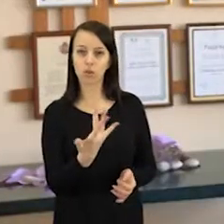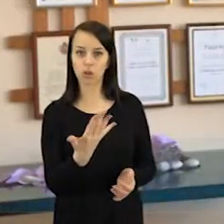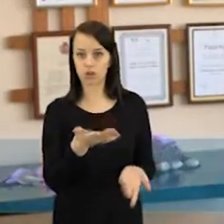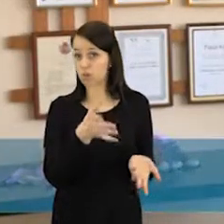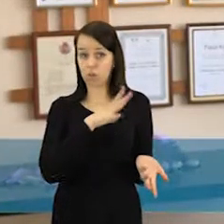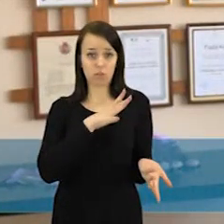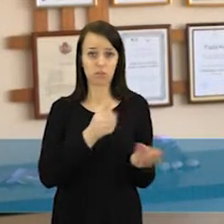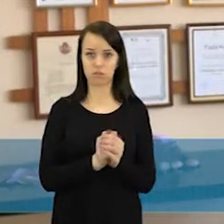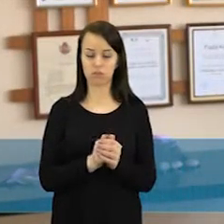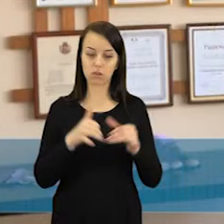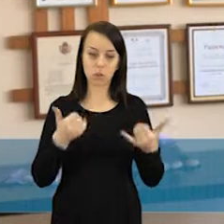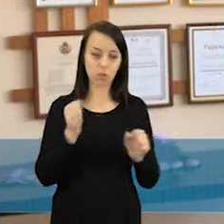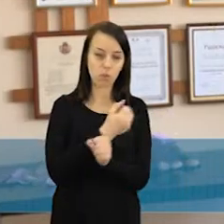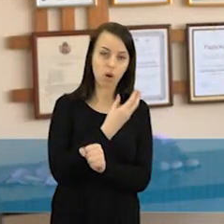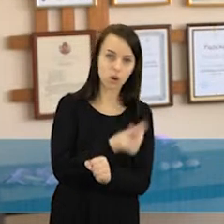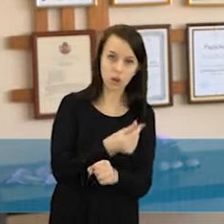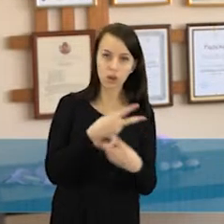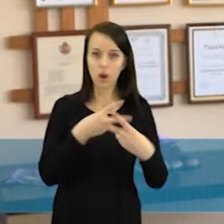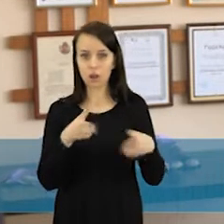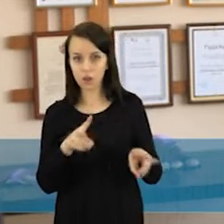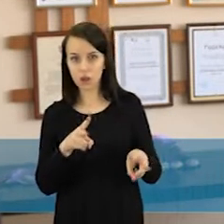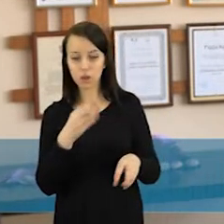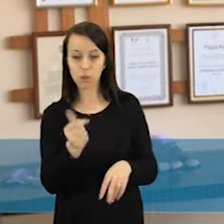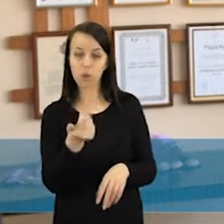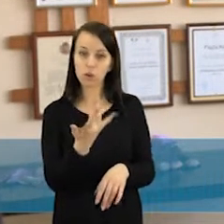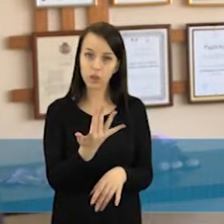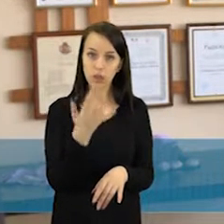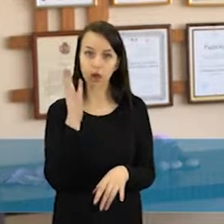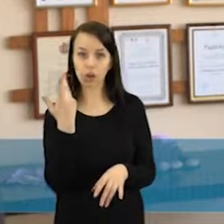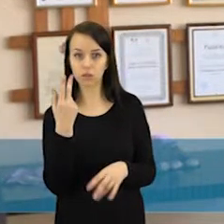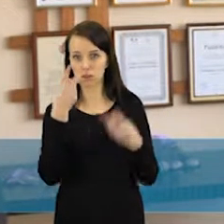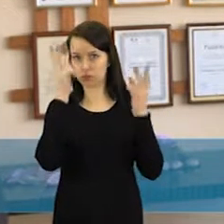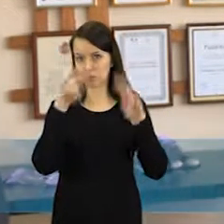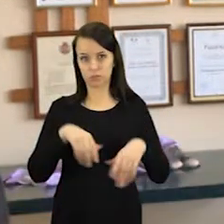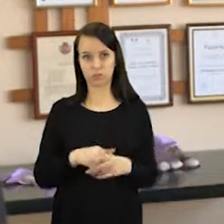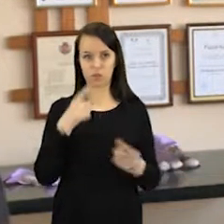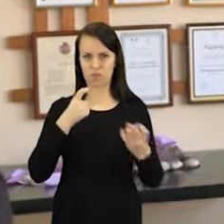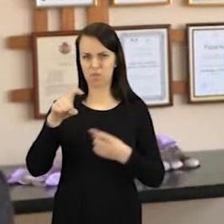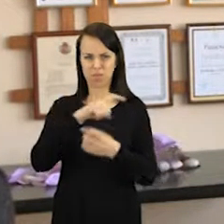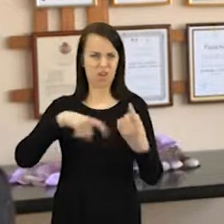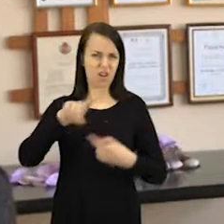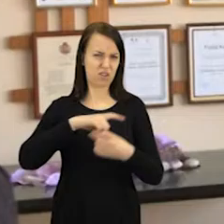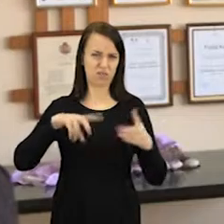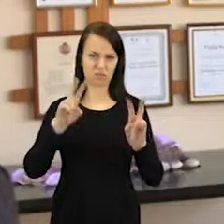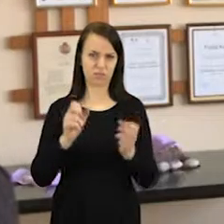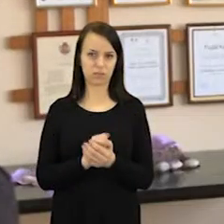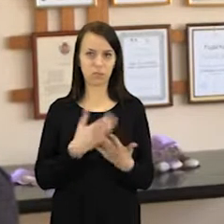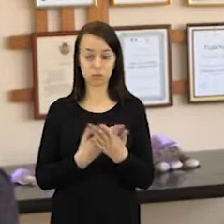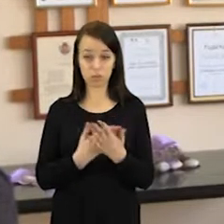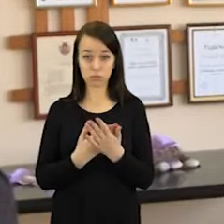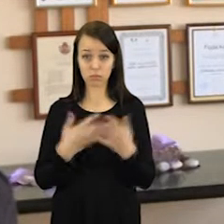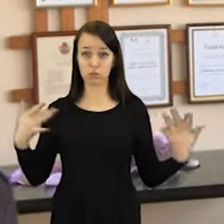kas reikės, nereikės mokėti, kiek mokėti, kada mokėti, drįšiau sakyti, yra gandų lygmo. Todėl, kad susirinkime